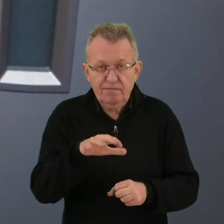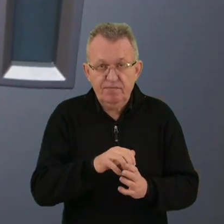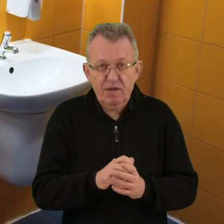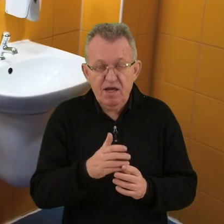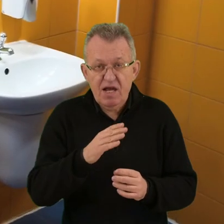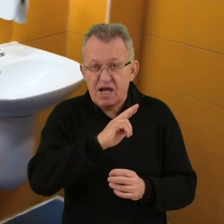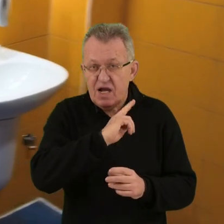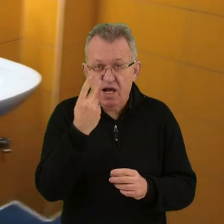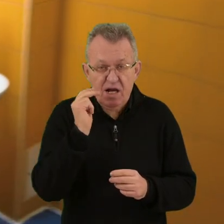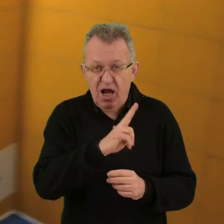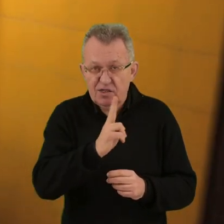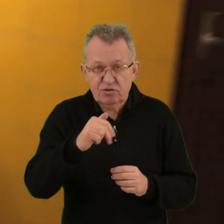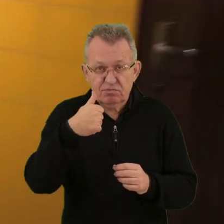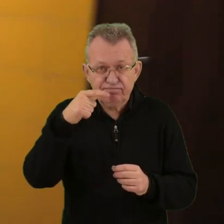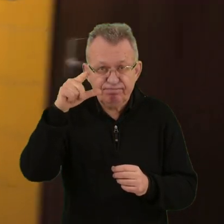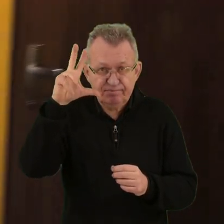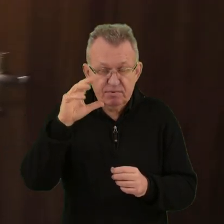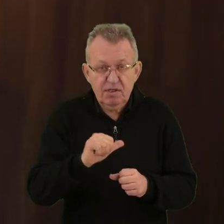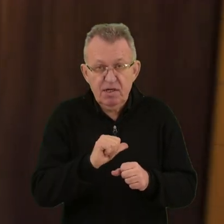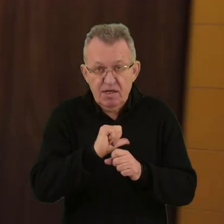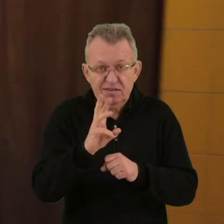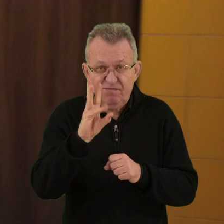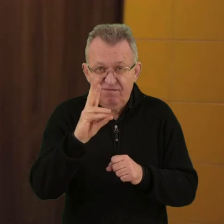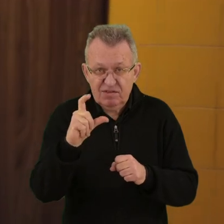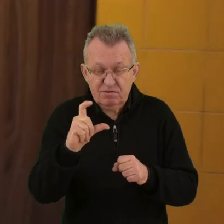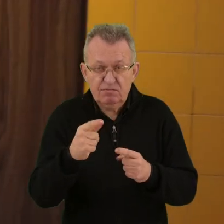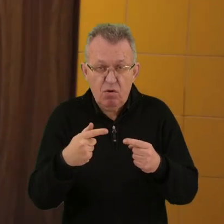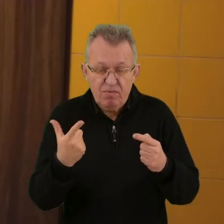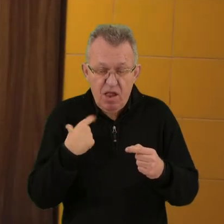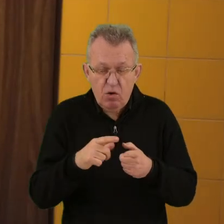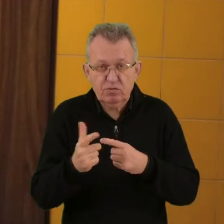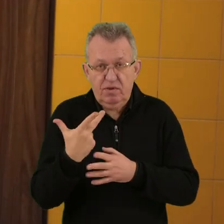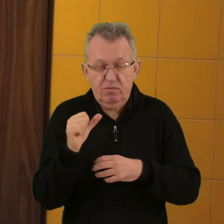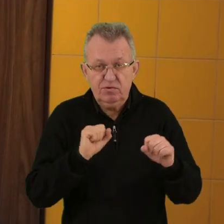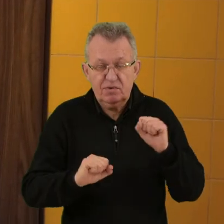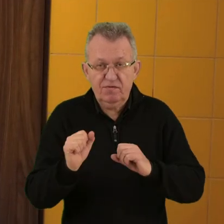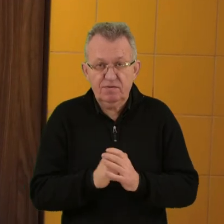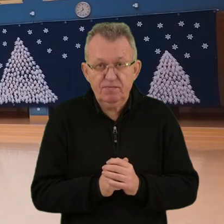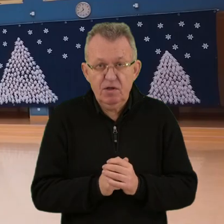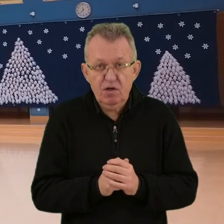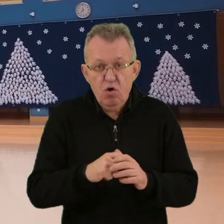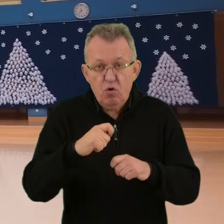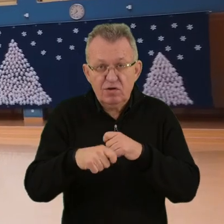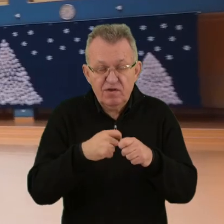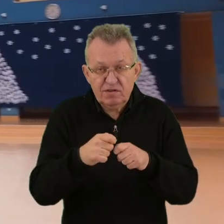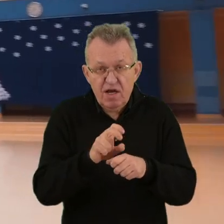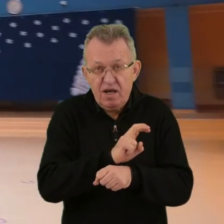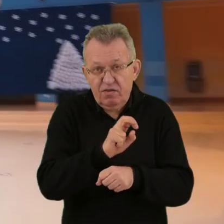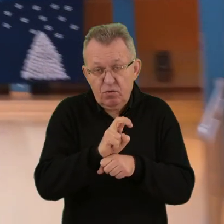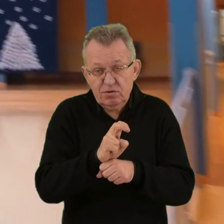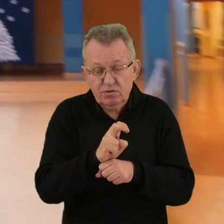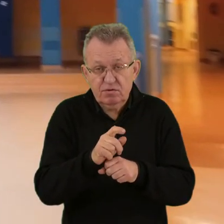budynku. Na każdym piętrze są toalety dla osób niepełnosprawnych. Rozwiązania